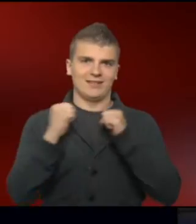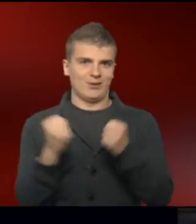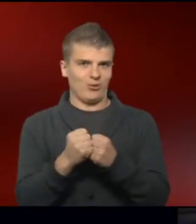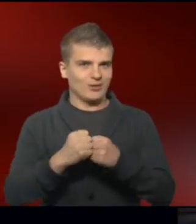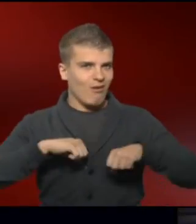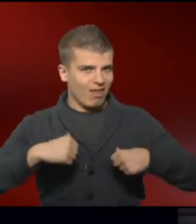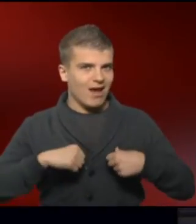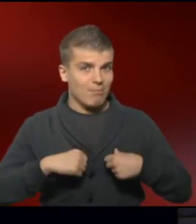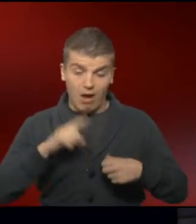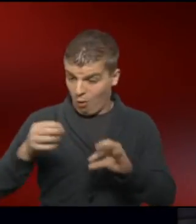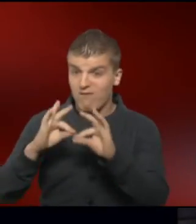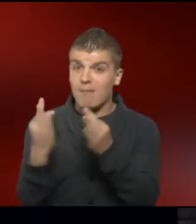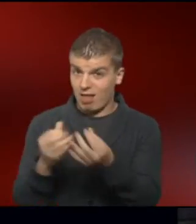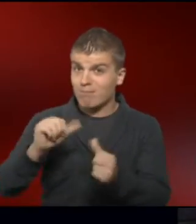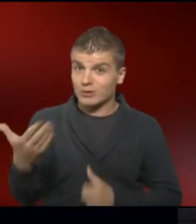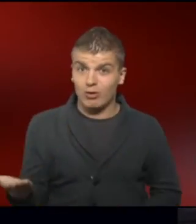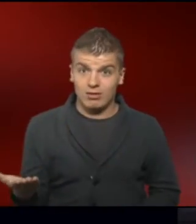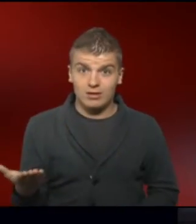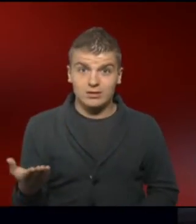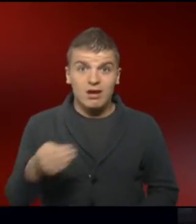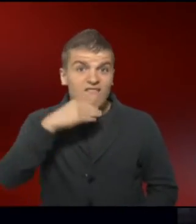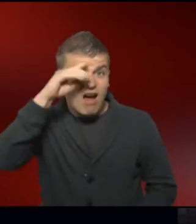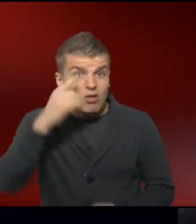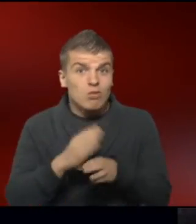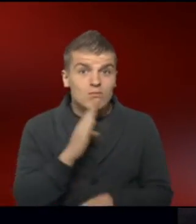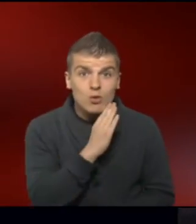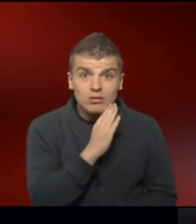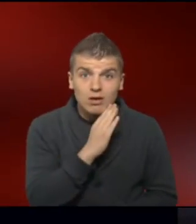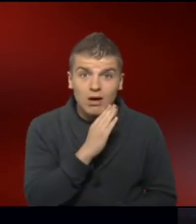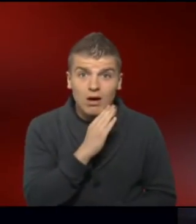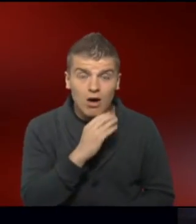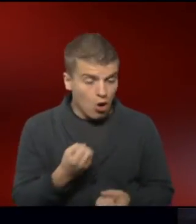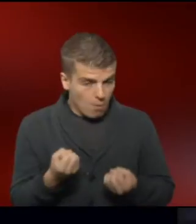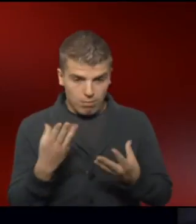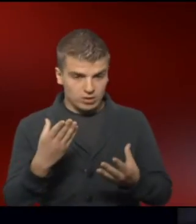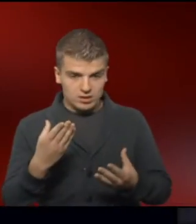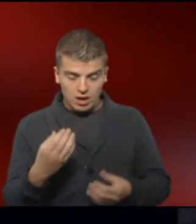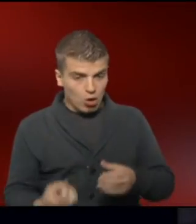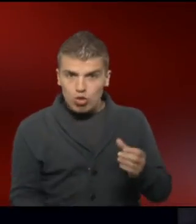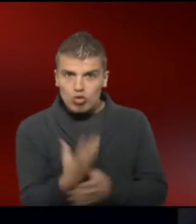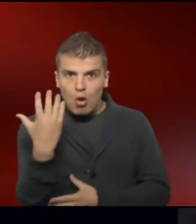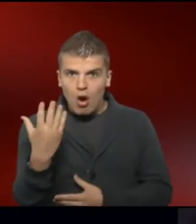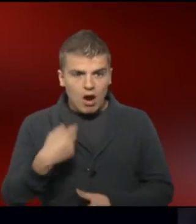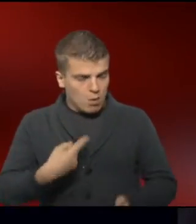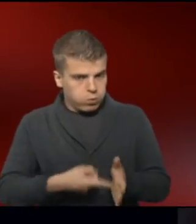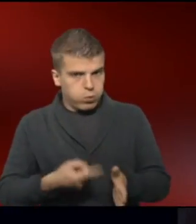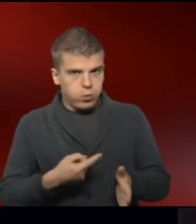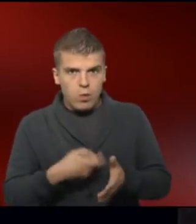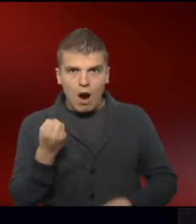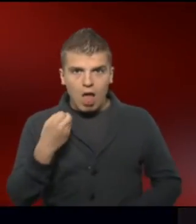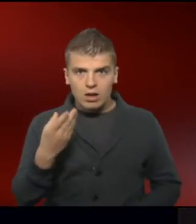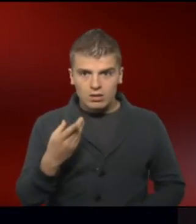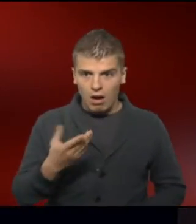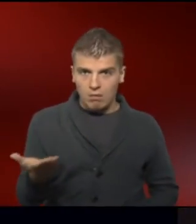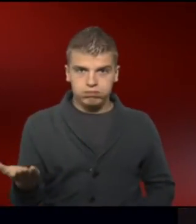betrifft natürlich auch ihre Familien. Vater und Mutter werden plötzlich mit einem komplett neuen und herausfordernden Alltag